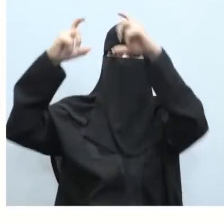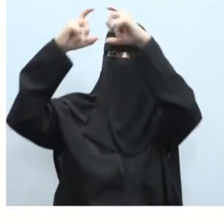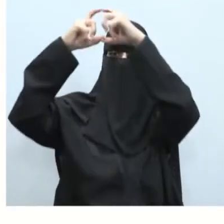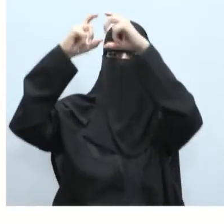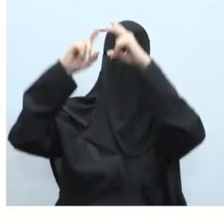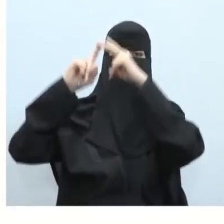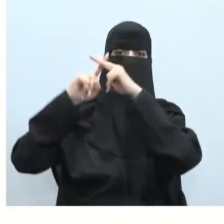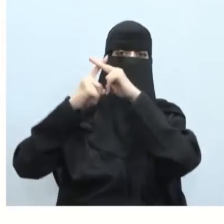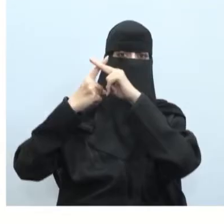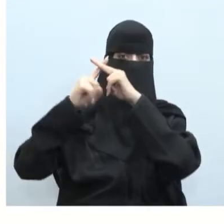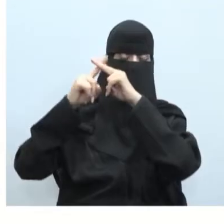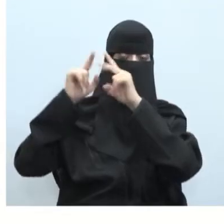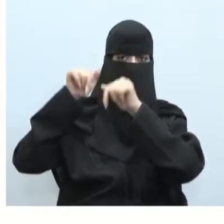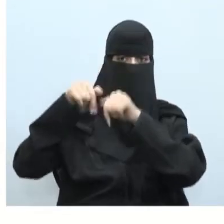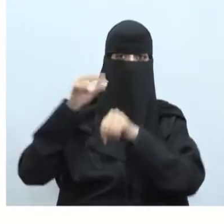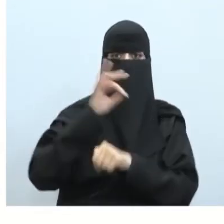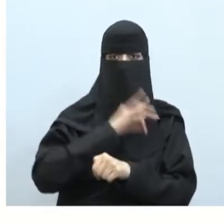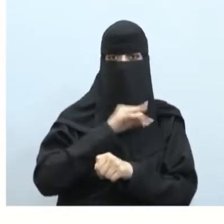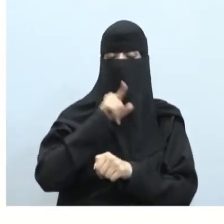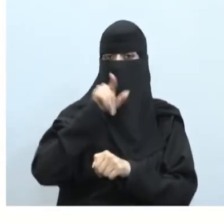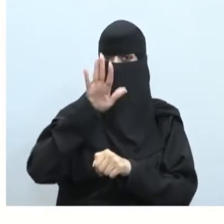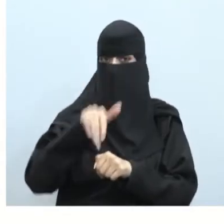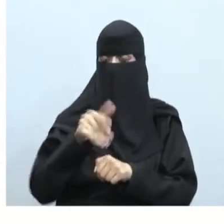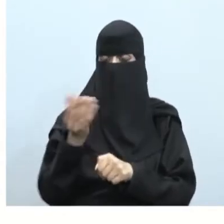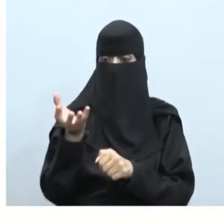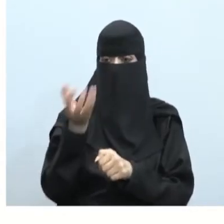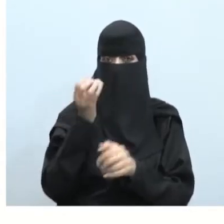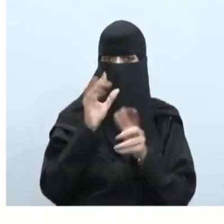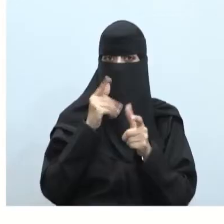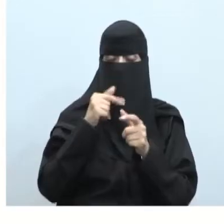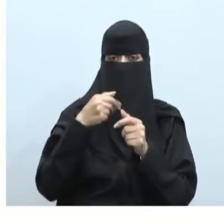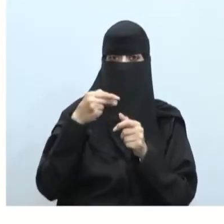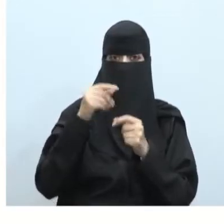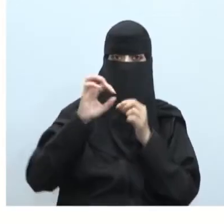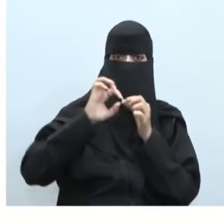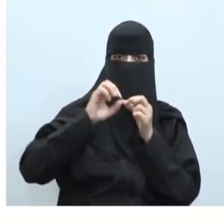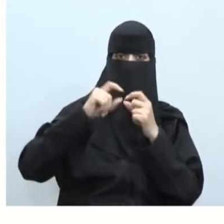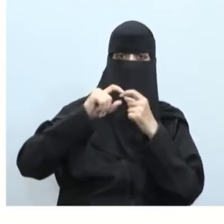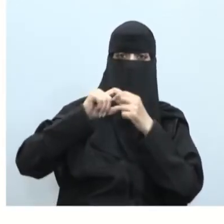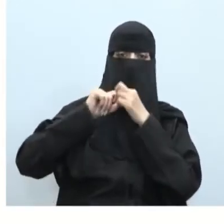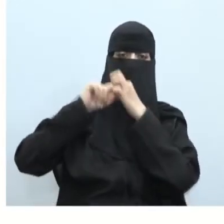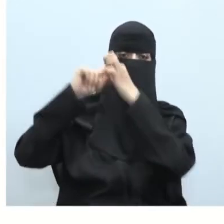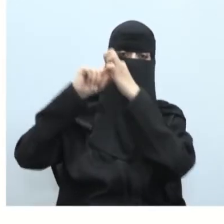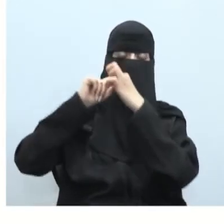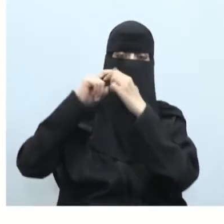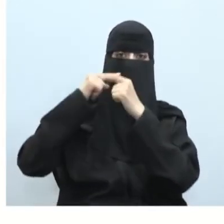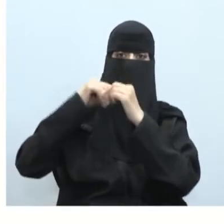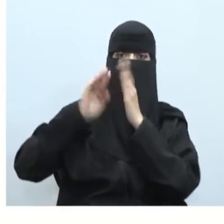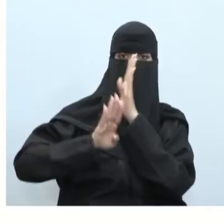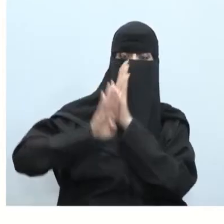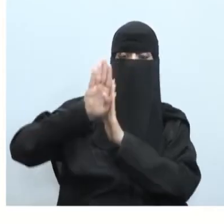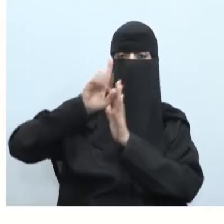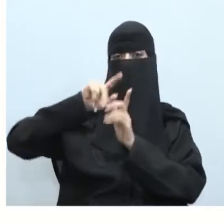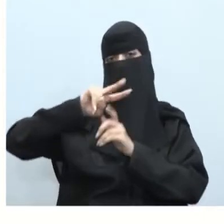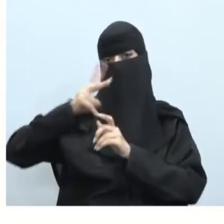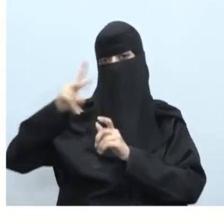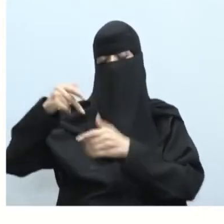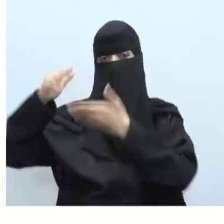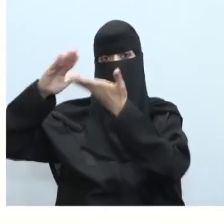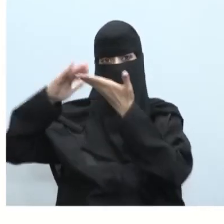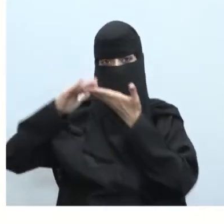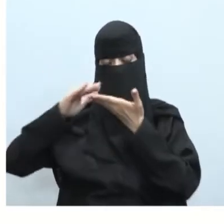التي تستفيد من خلاله عن طريق الاتصالات المتقدمة وغيرها قد تساعد